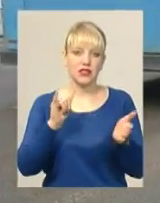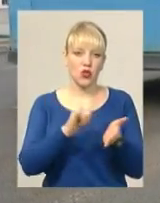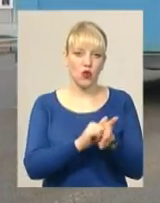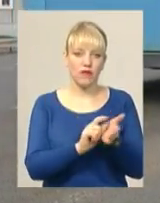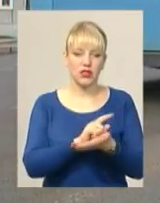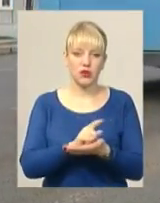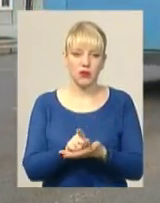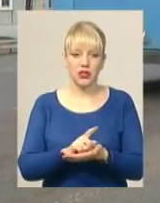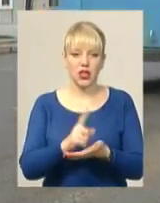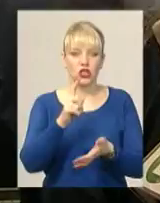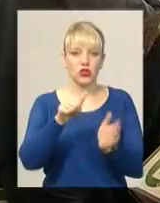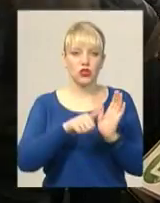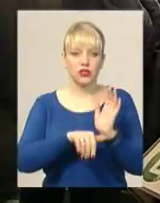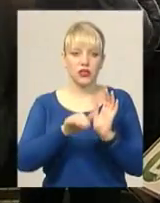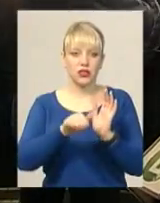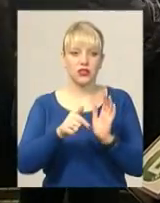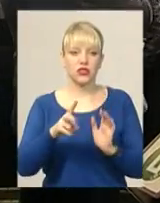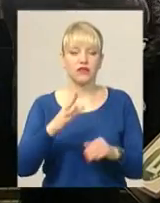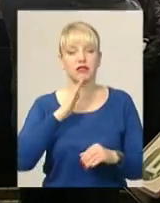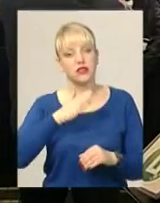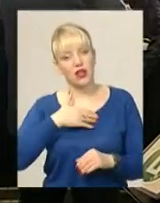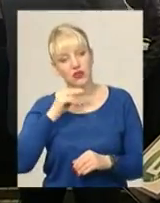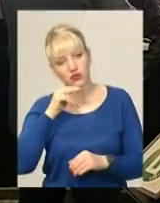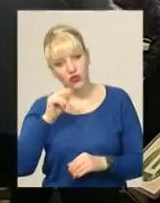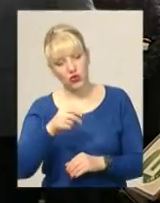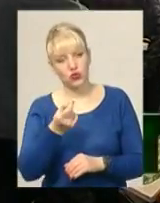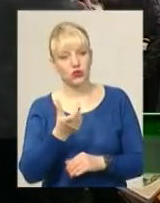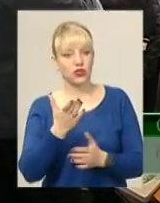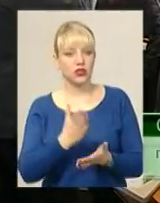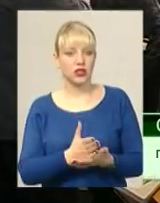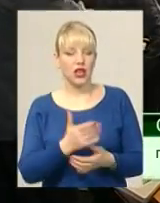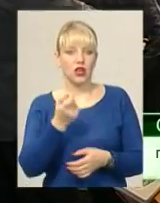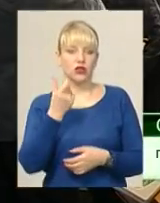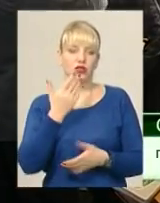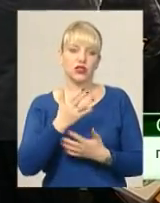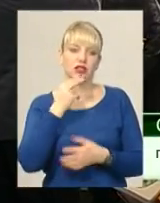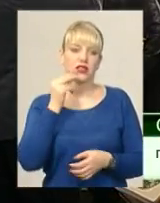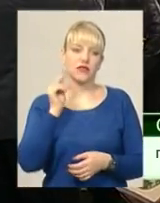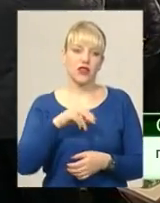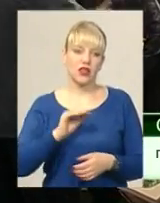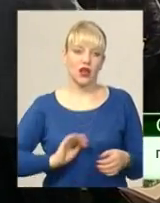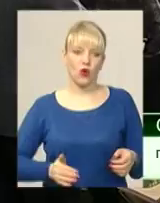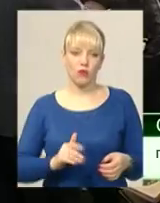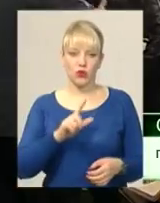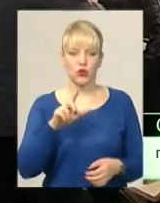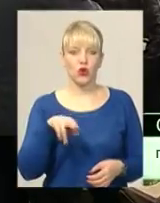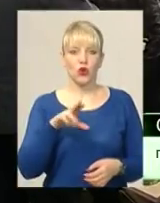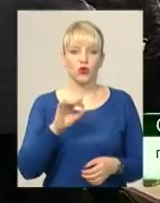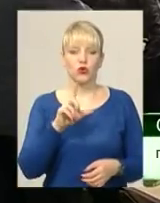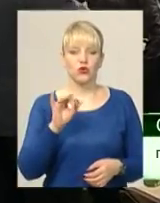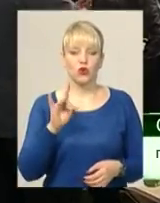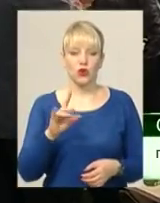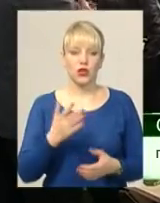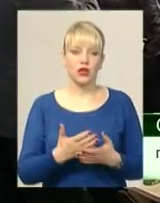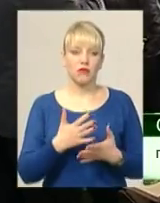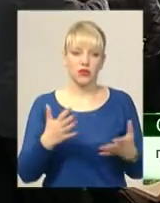технічні проблеми ще є. З нашої вини трошки є з вини компанії «Дозор», яка взялась, більшості